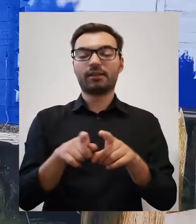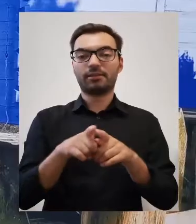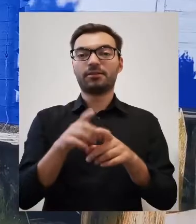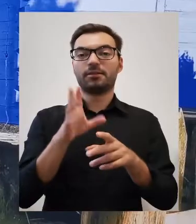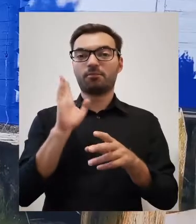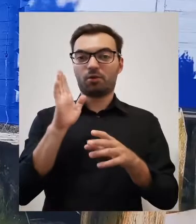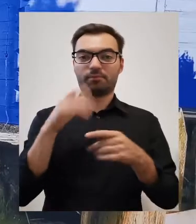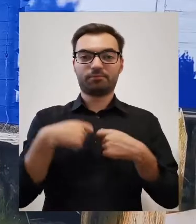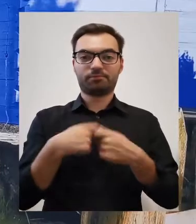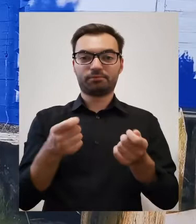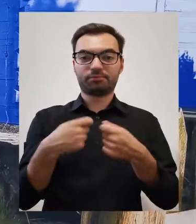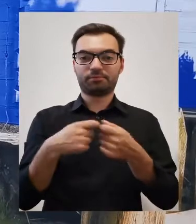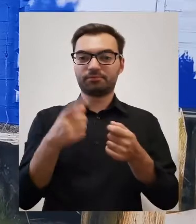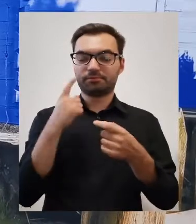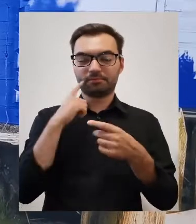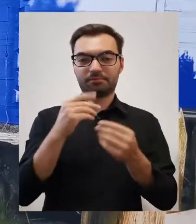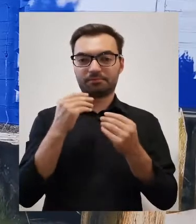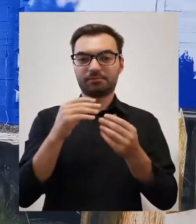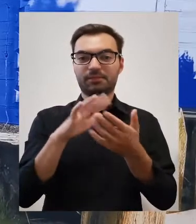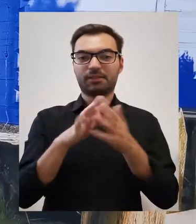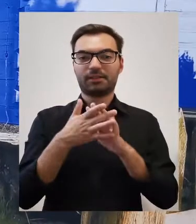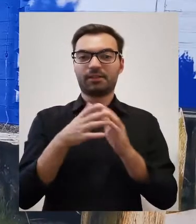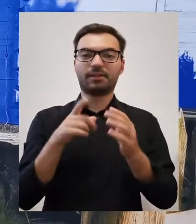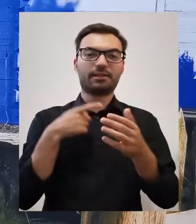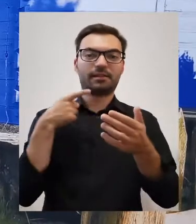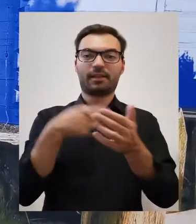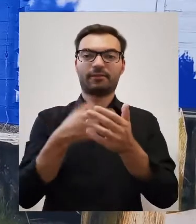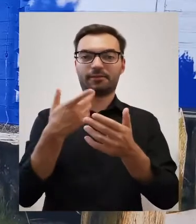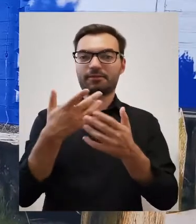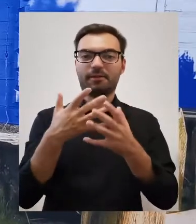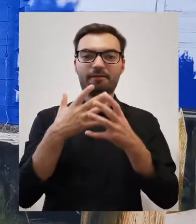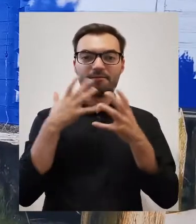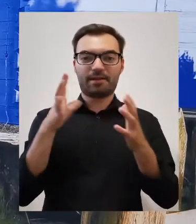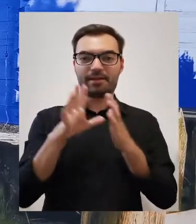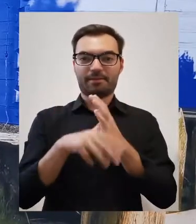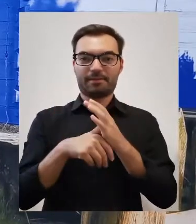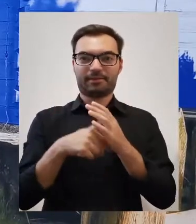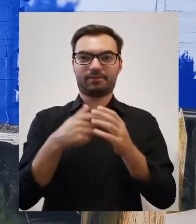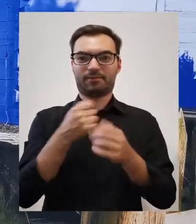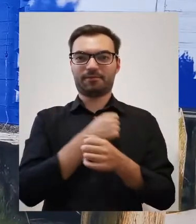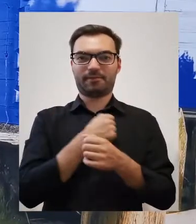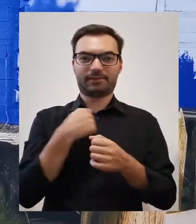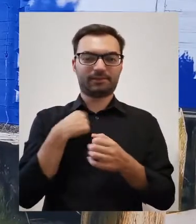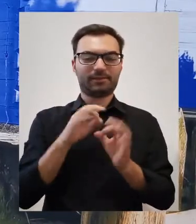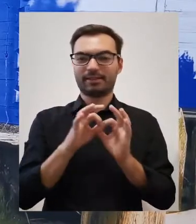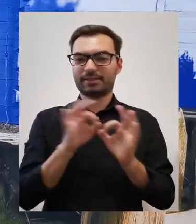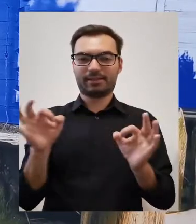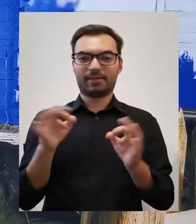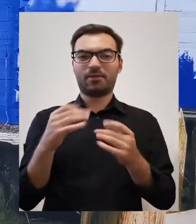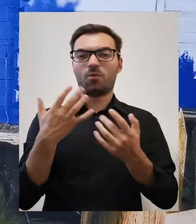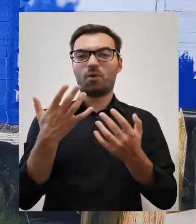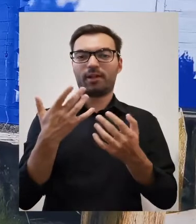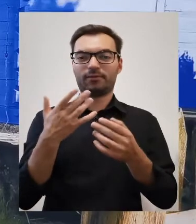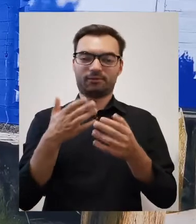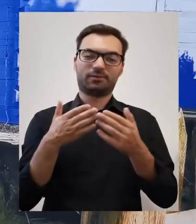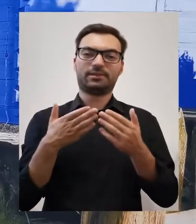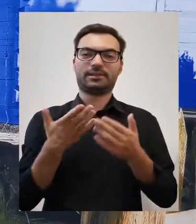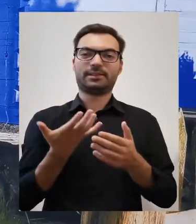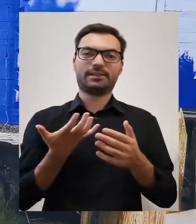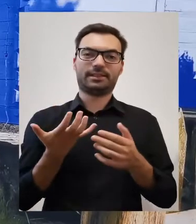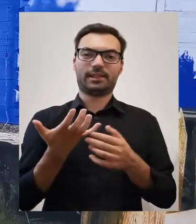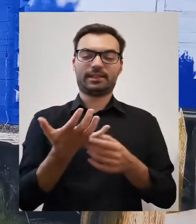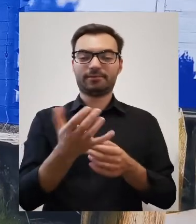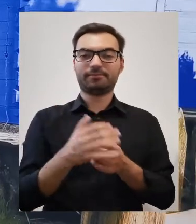ale również mogli je sprzedawać na tak fantastyczny rynek, jak właśnie olbrzymie miasto, które mieli tuż pod bokiem i do którego mogli